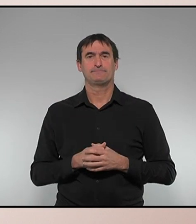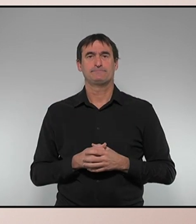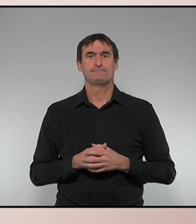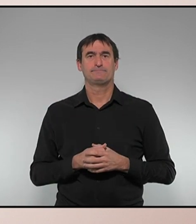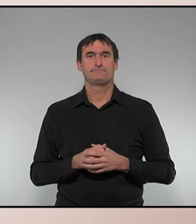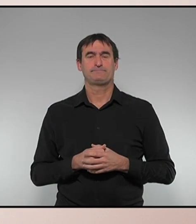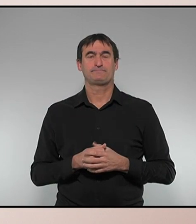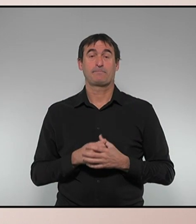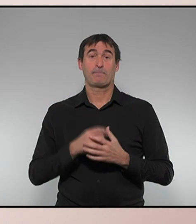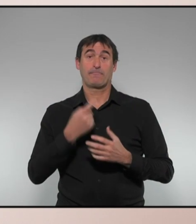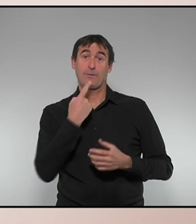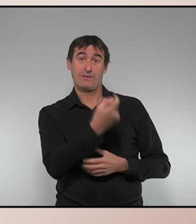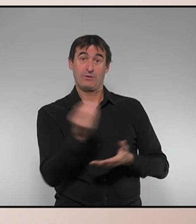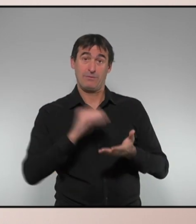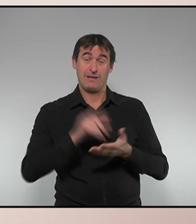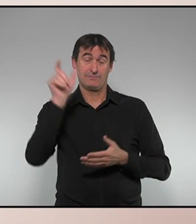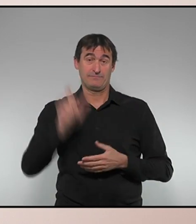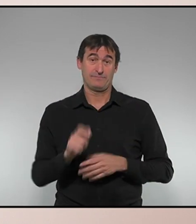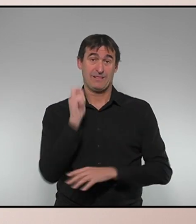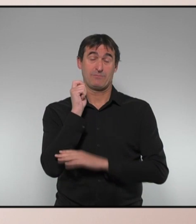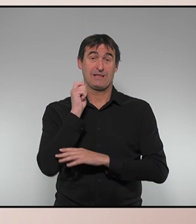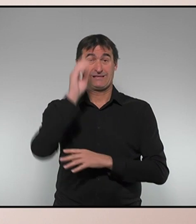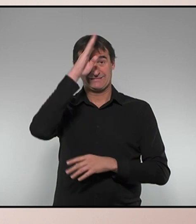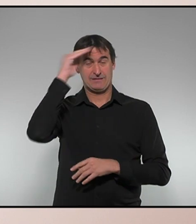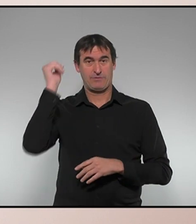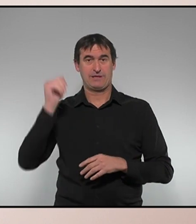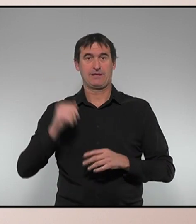Per repreguntar, té la paraula el diputat Salvador Illa i Roca.